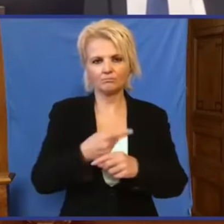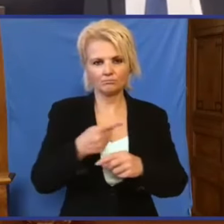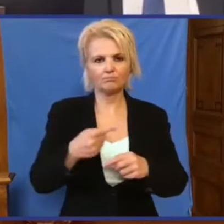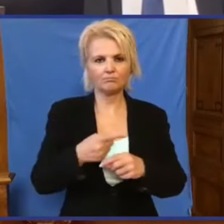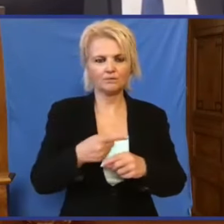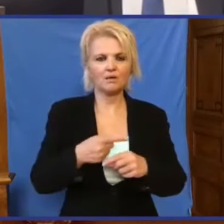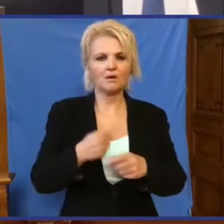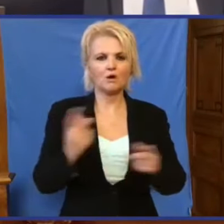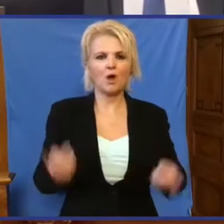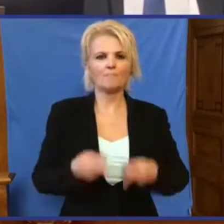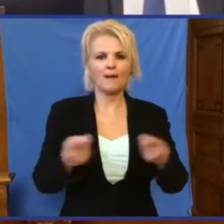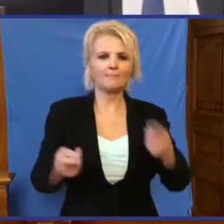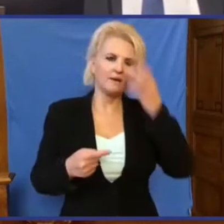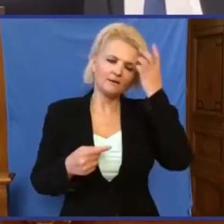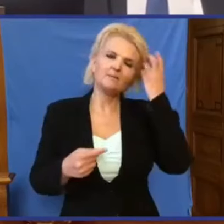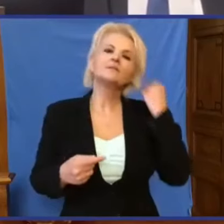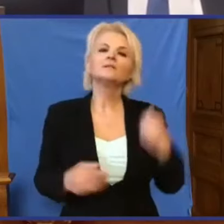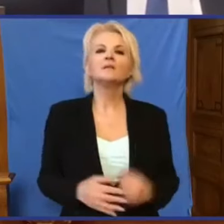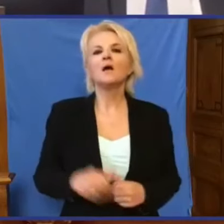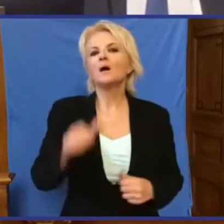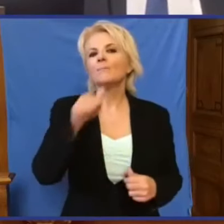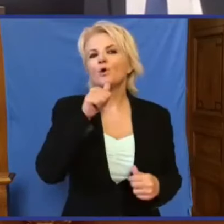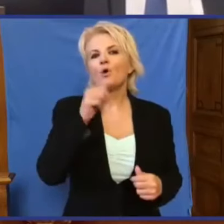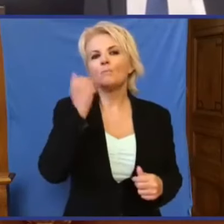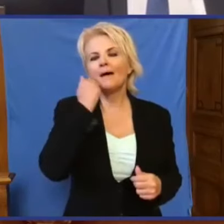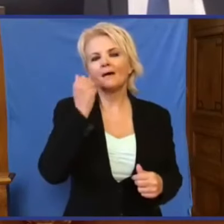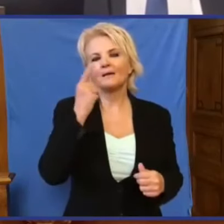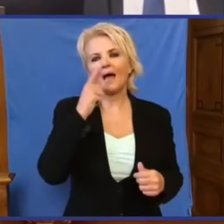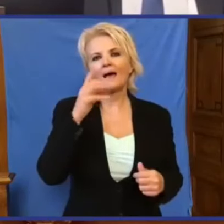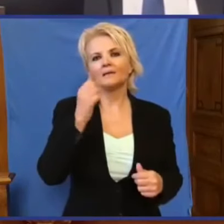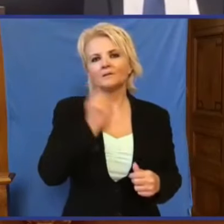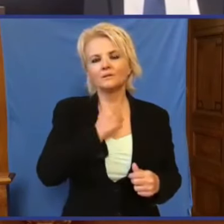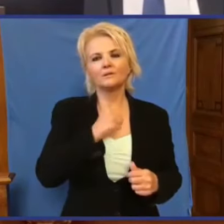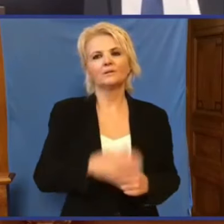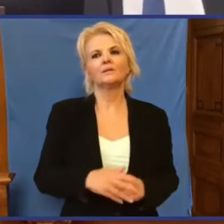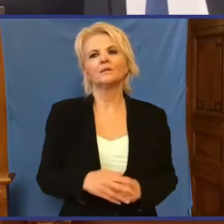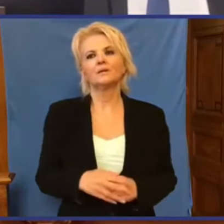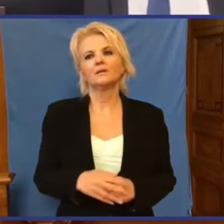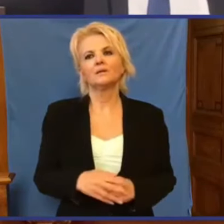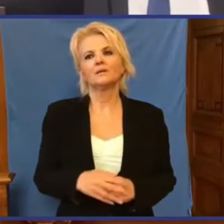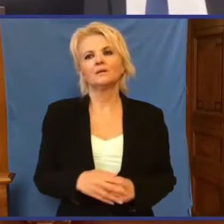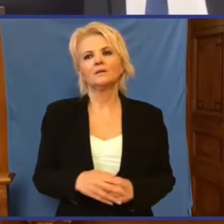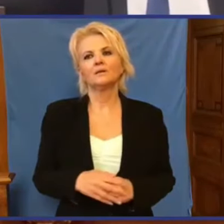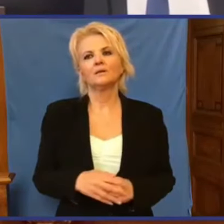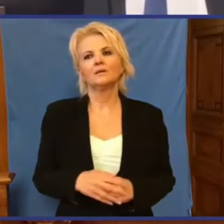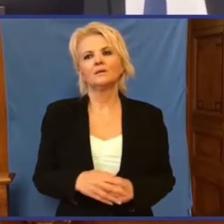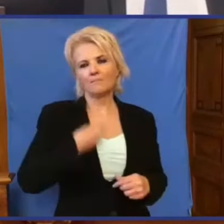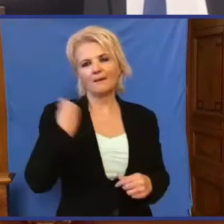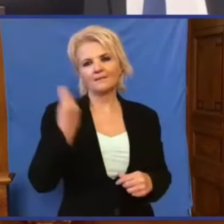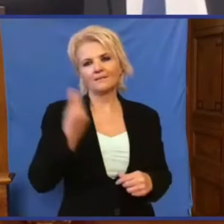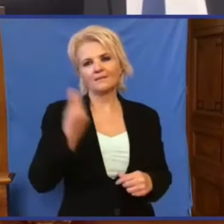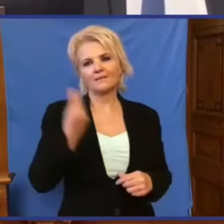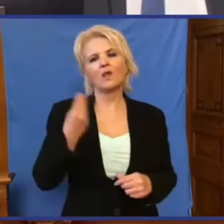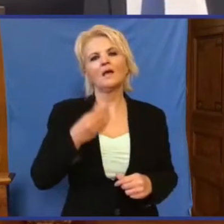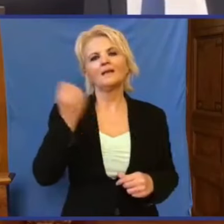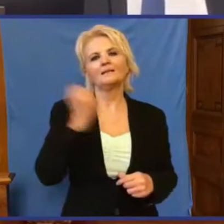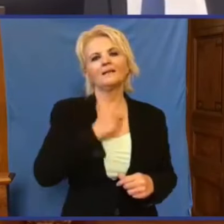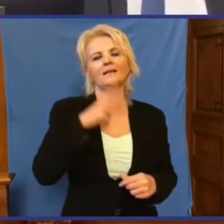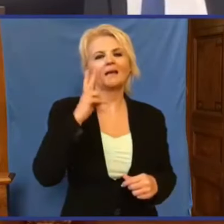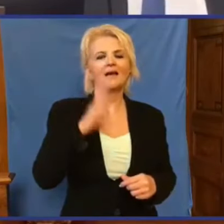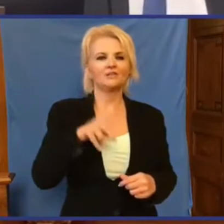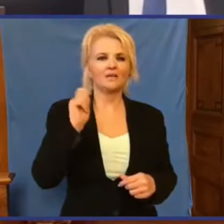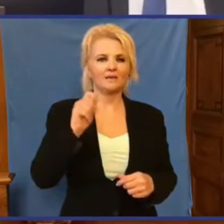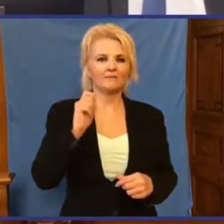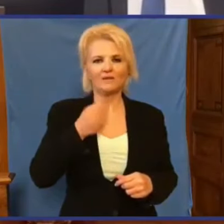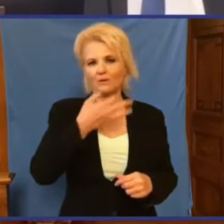lejáratókampányban. Szintén Promenács, szintén Pintérem Lajos számol be Krupicer Ferenc, légás képviselőnknek a